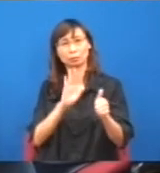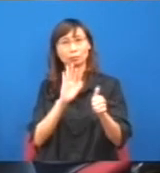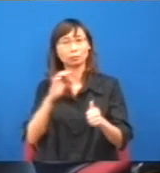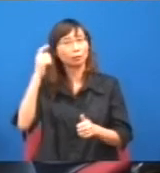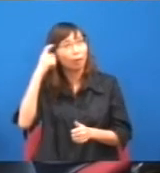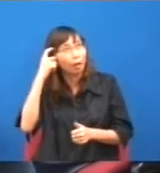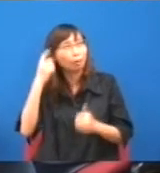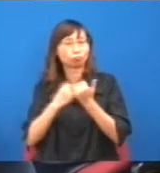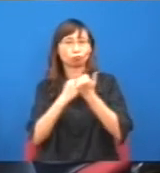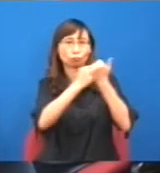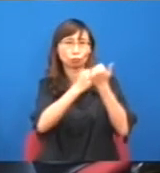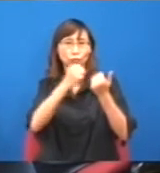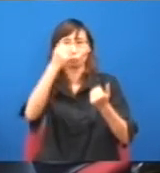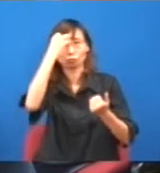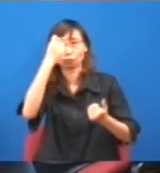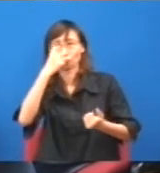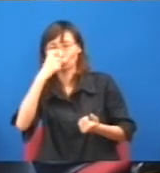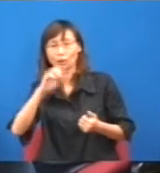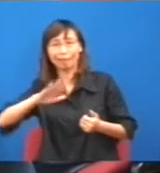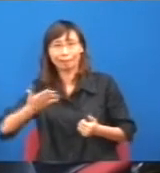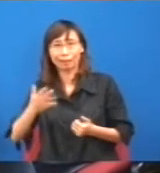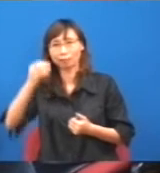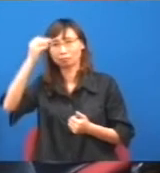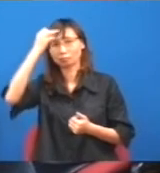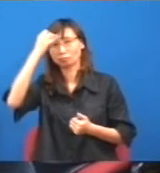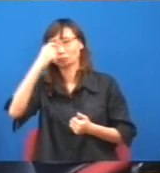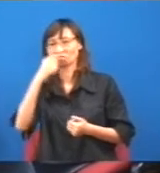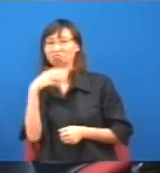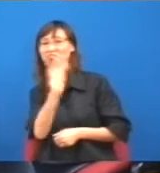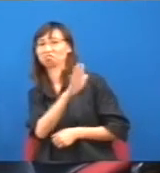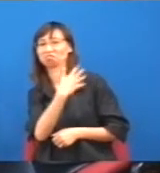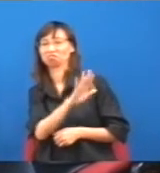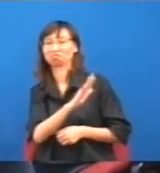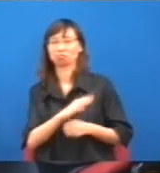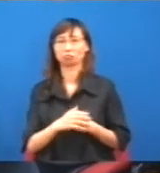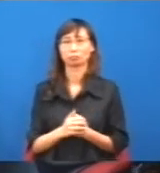現實政治是這樣的,每兩格都可以飛開你,難道抱著過世嗎?